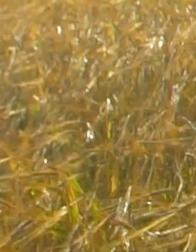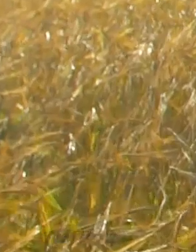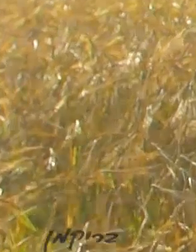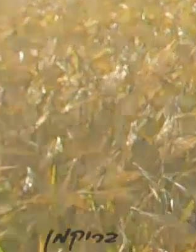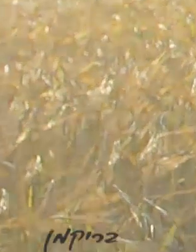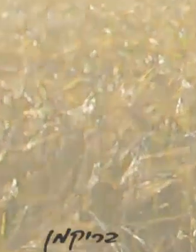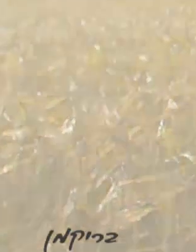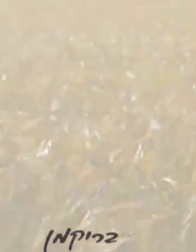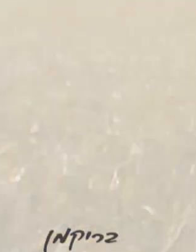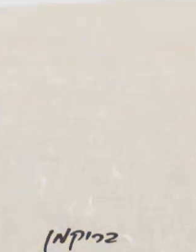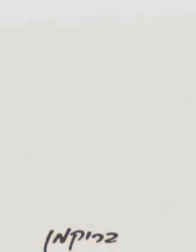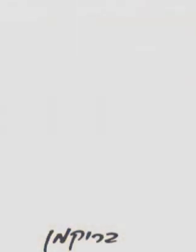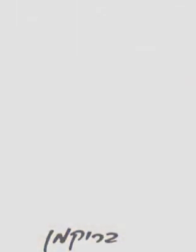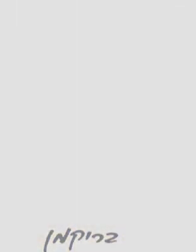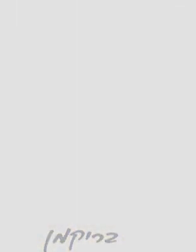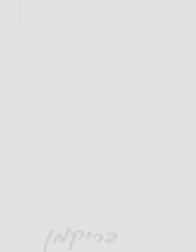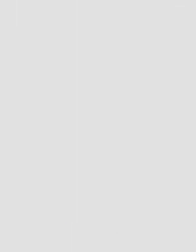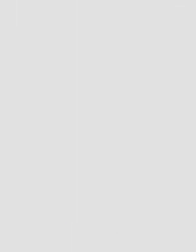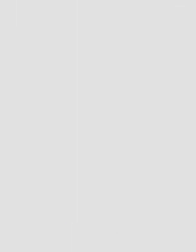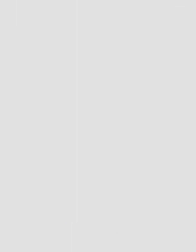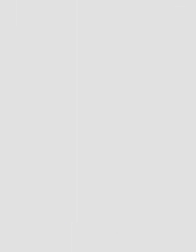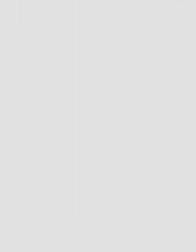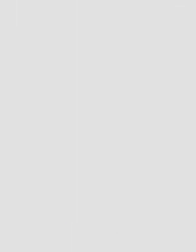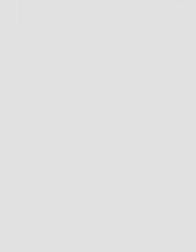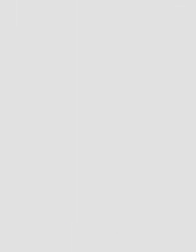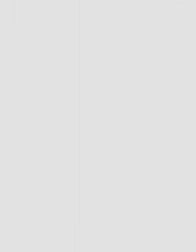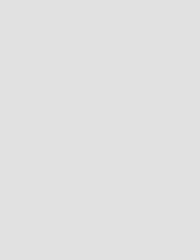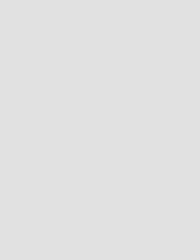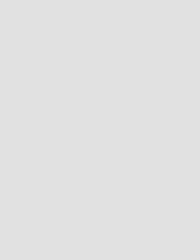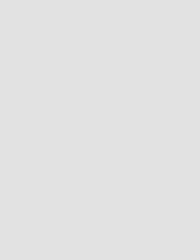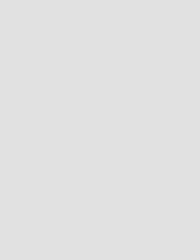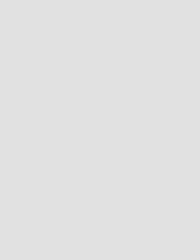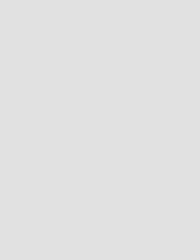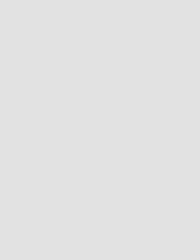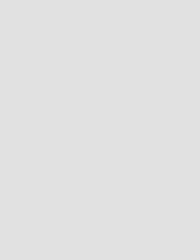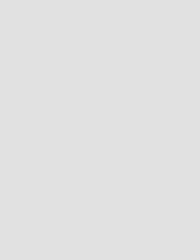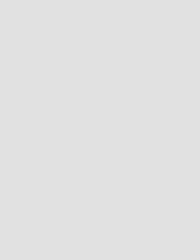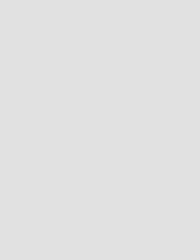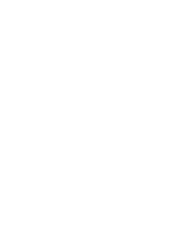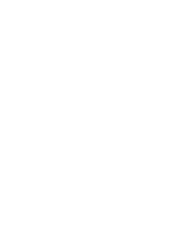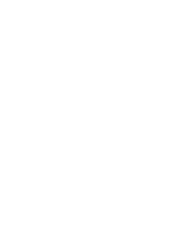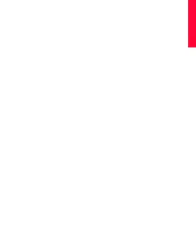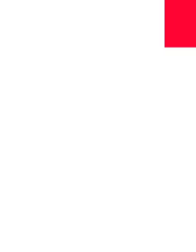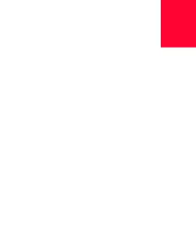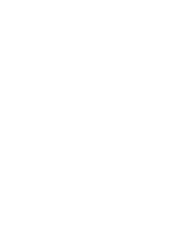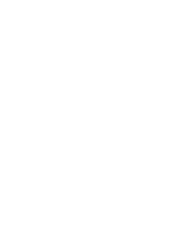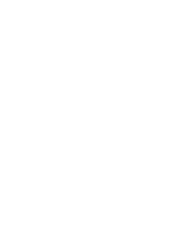בהבדל. עידן אנרגטי חדש. סופרגז אנרגיה. יזמות. חדשנות. אמינות.